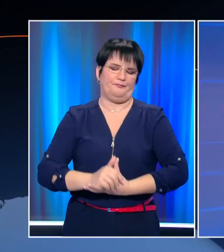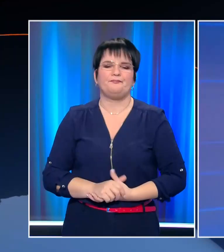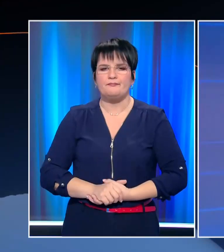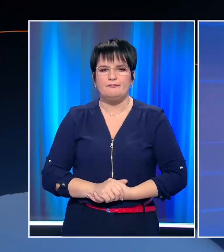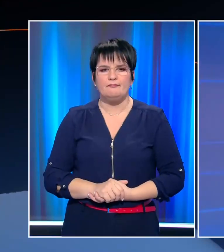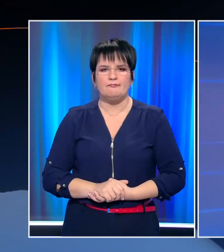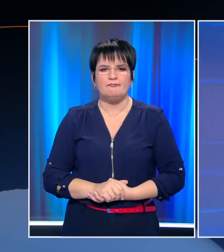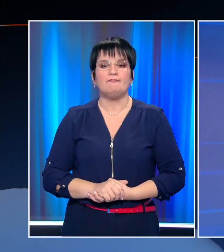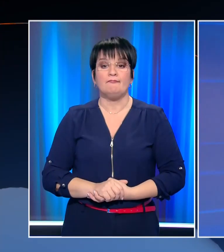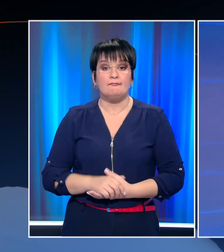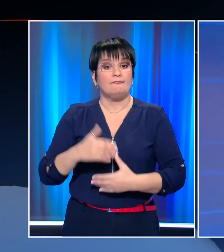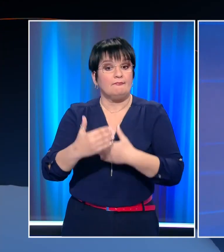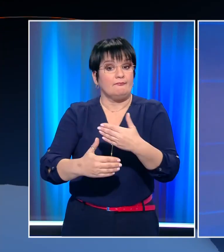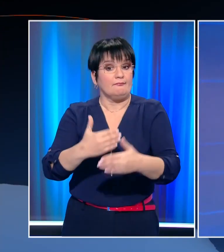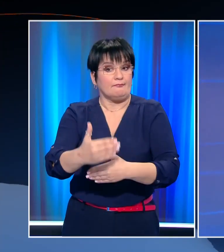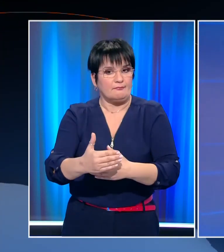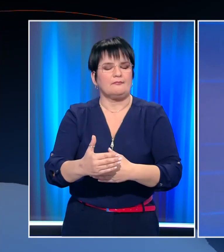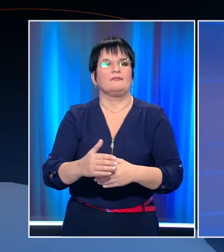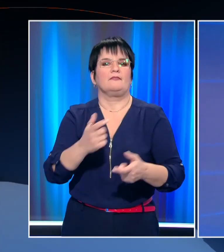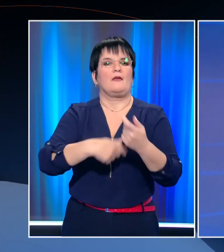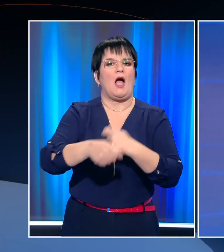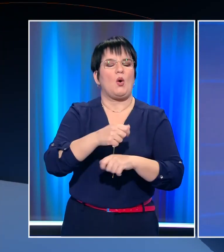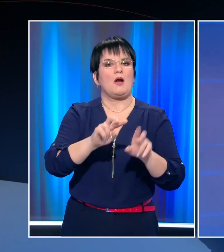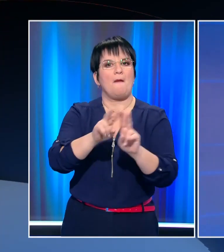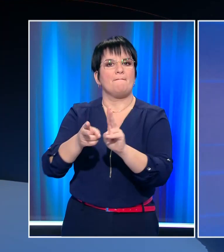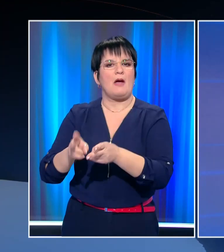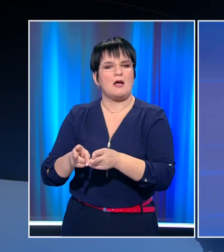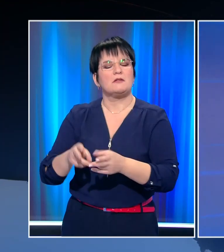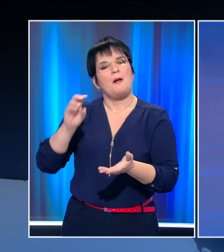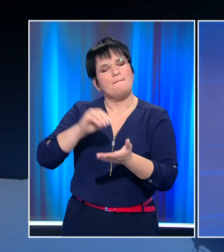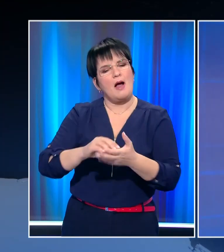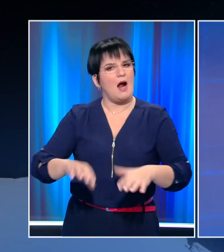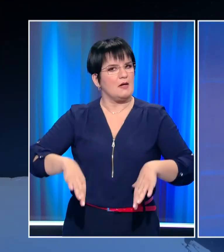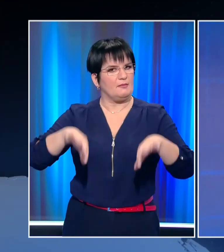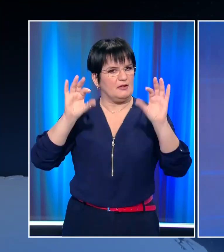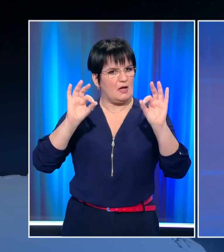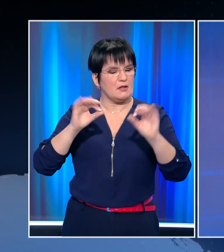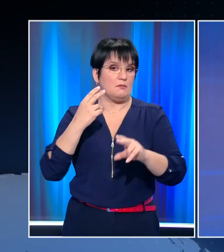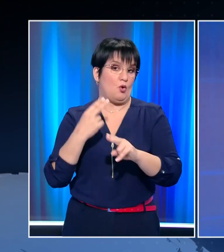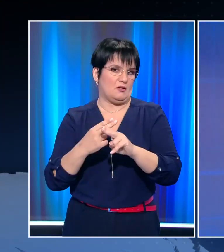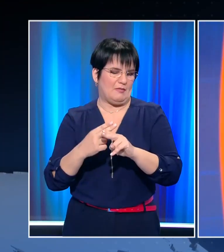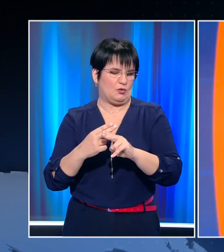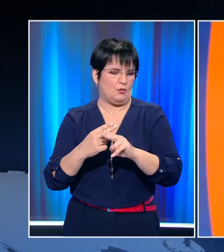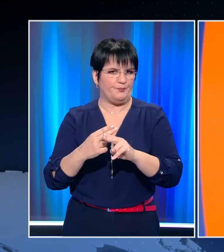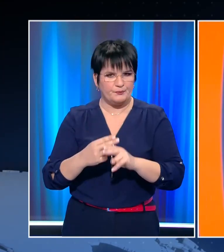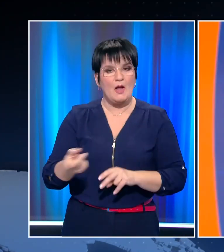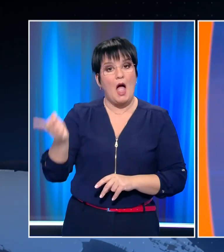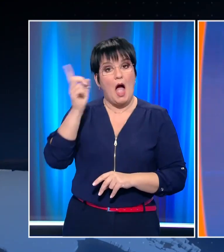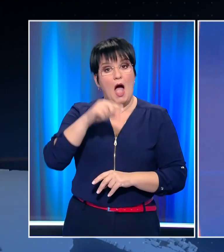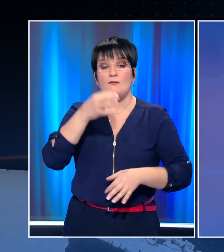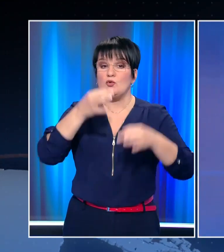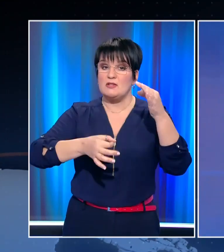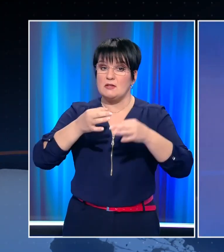Σε κρίσιμο σταυροδρόμη βρίσκεται η χώρα σε ό,τι αφορά στην επανεκκίνηση δραστηριοτήτων μετά το άνοιγμα της αγοράς. Η αυριανή